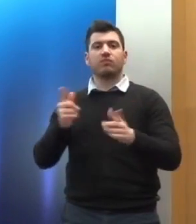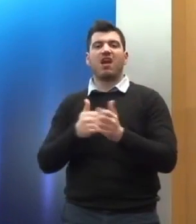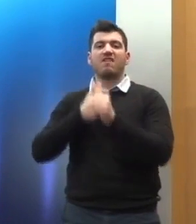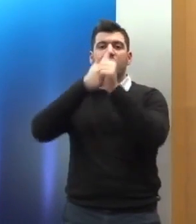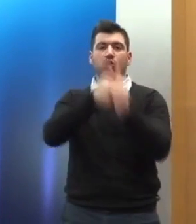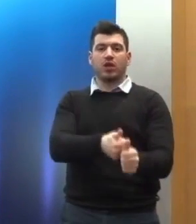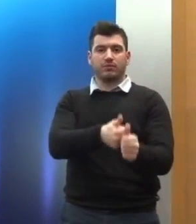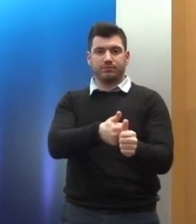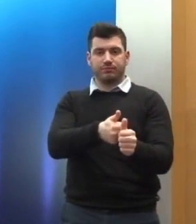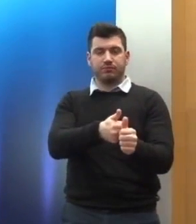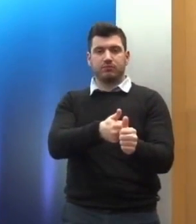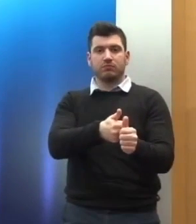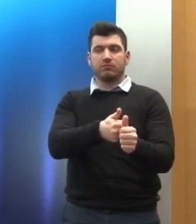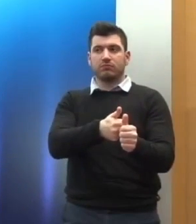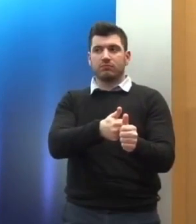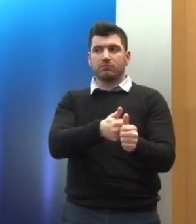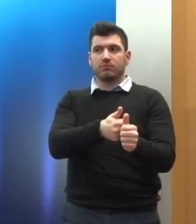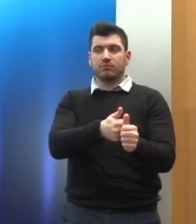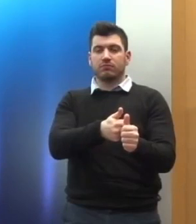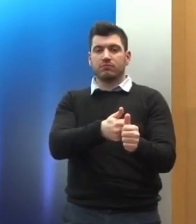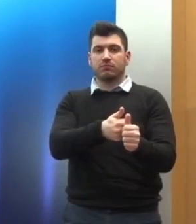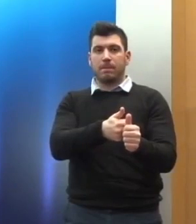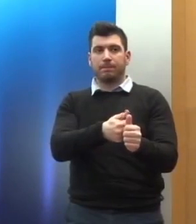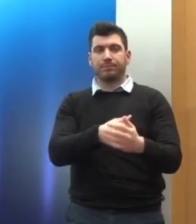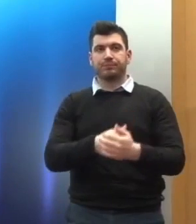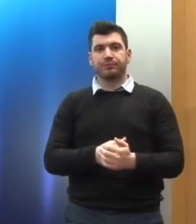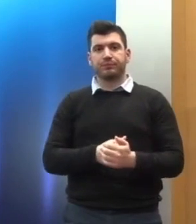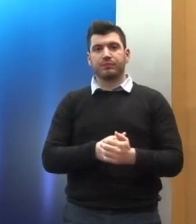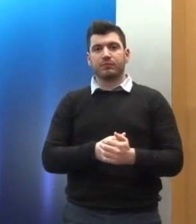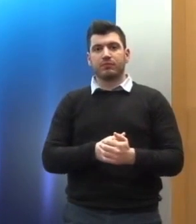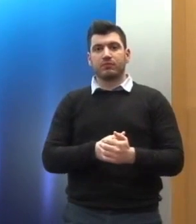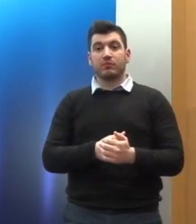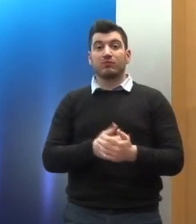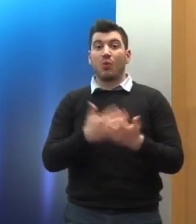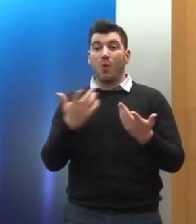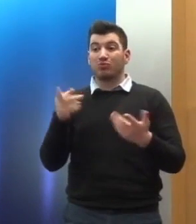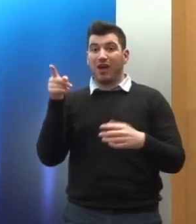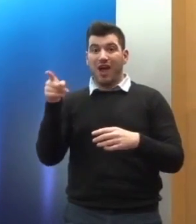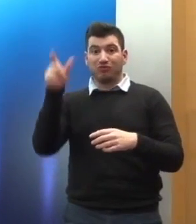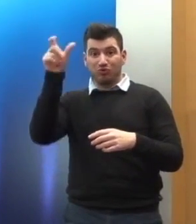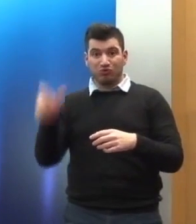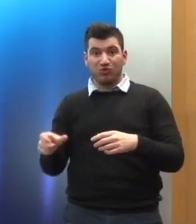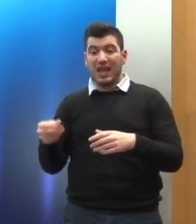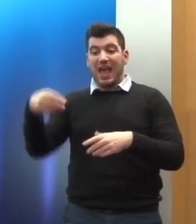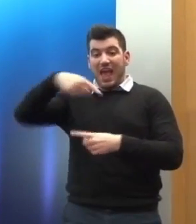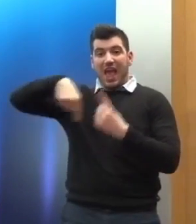δεν έχει διακριτική ευχαίρεια να εφαρμόσει εσωτερικό δίκαιο, το οποίο έχει κριθεί.